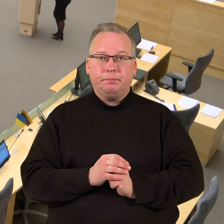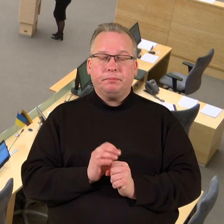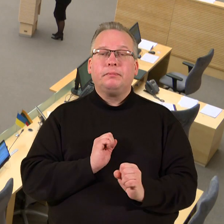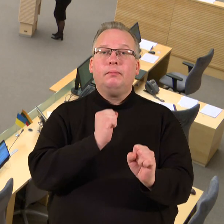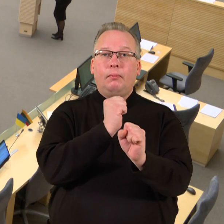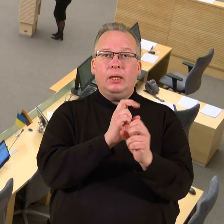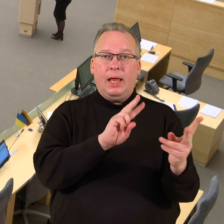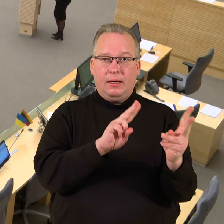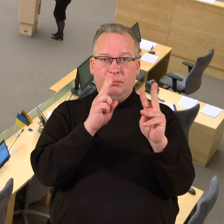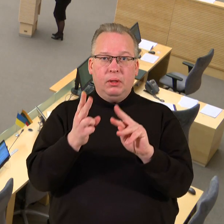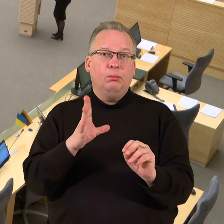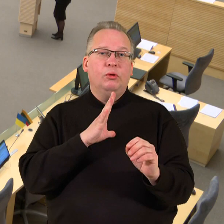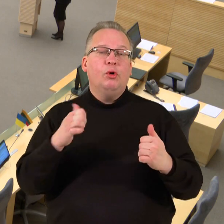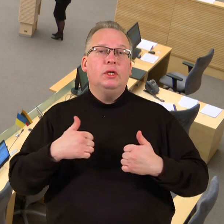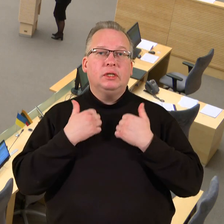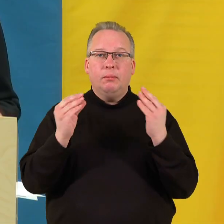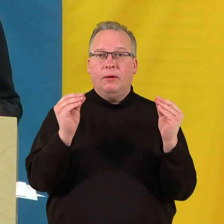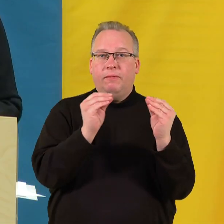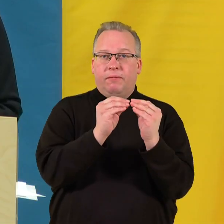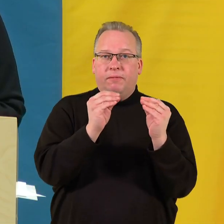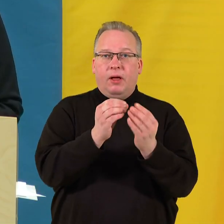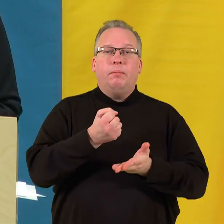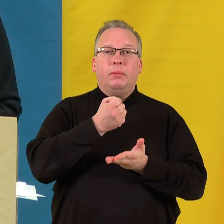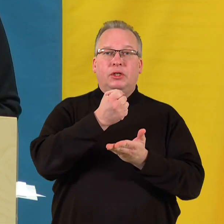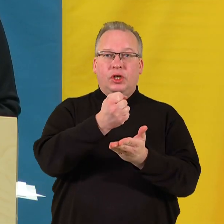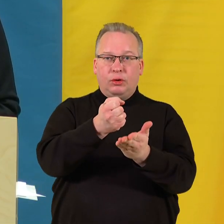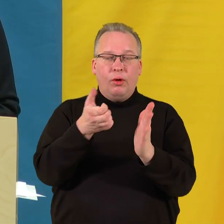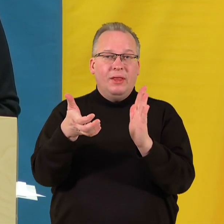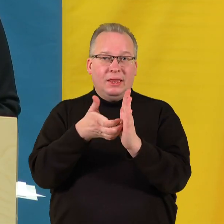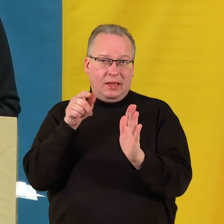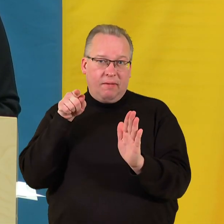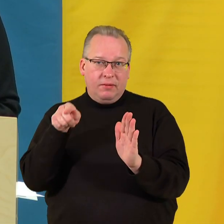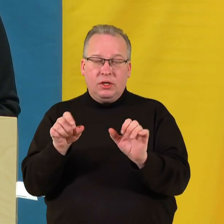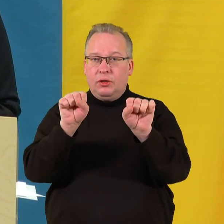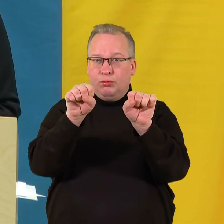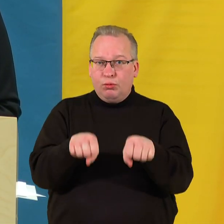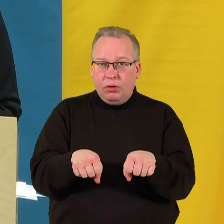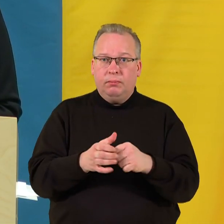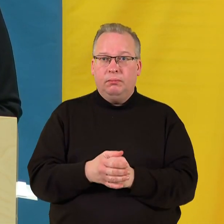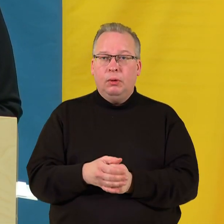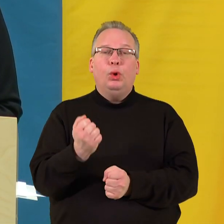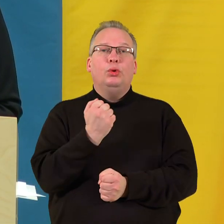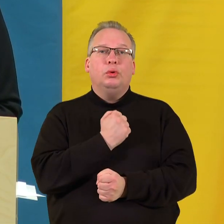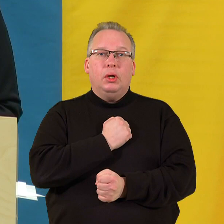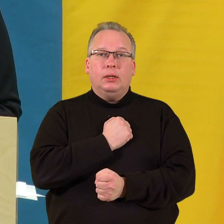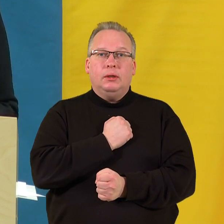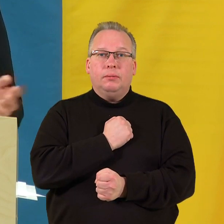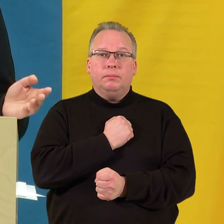visgi buvo stengiamas išlaikyti tą patį biudžeto deficitą tam, kad būtų galima turėti visgi